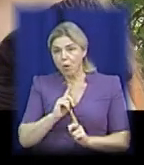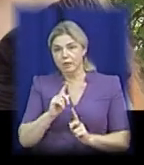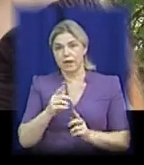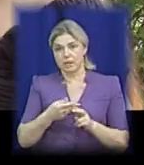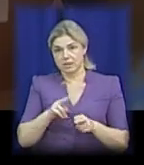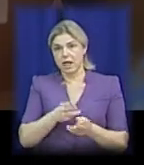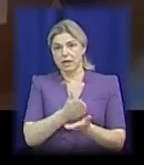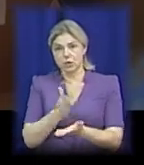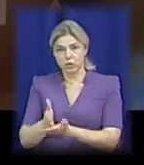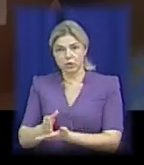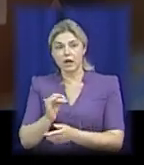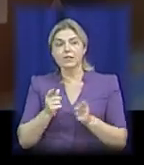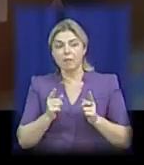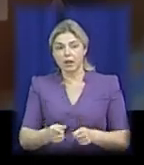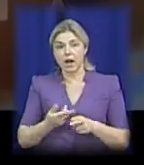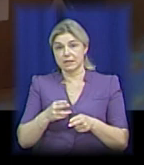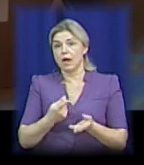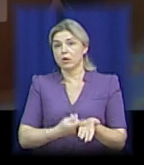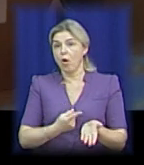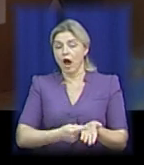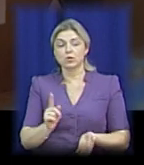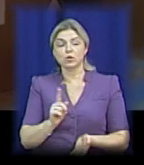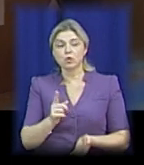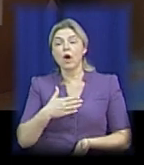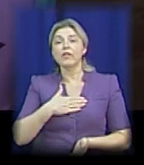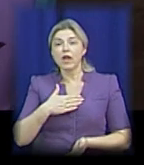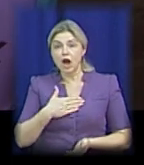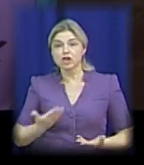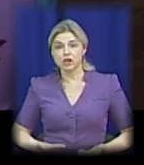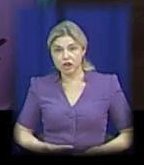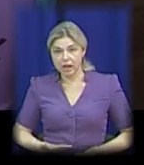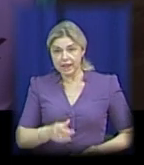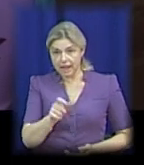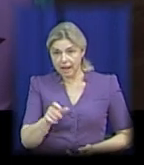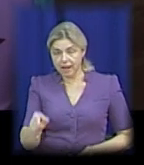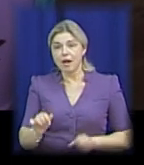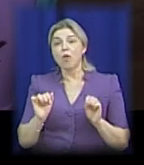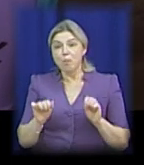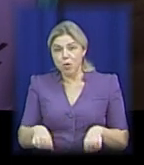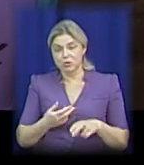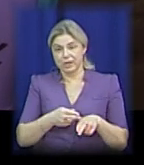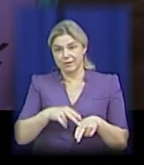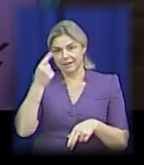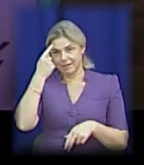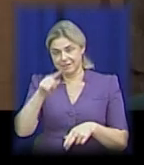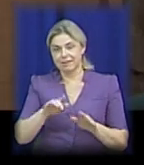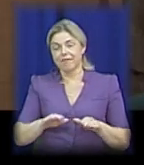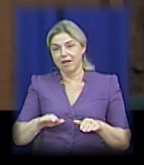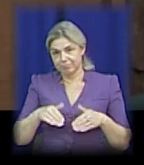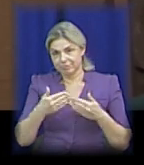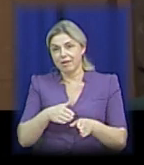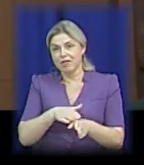розташовано. Насправді це доказує те, що наші жителі можуть цю ініціативу впроваджувати